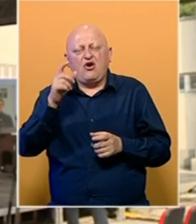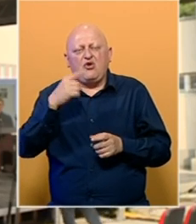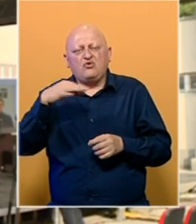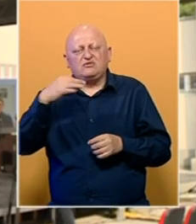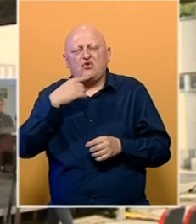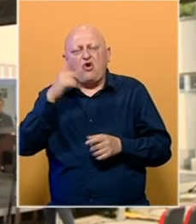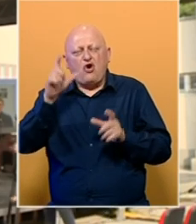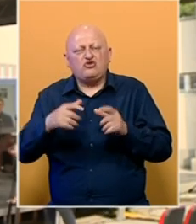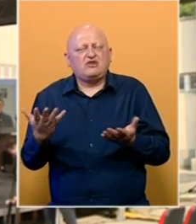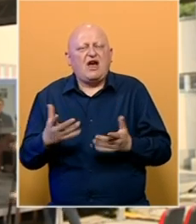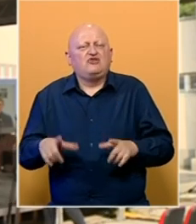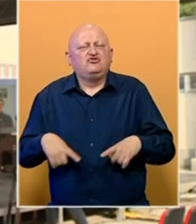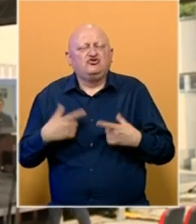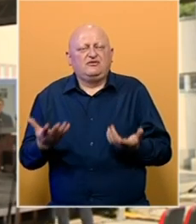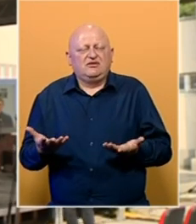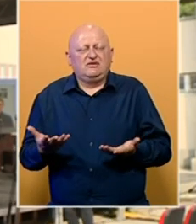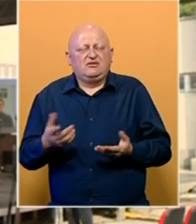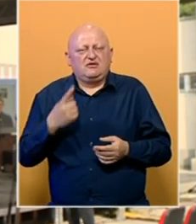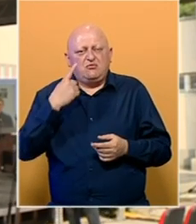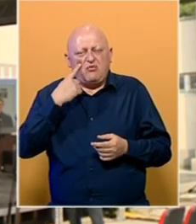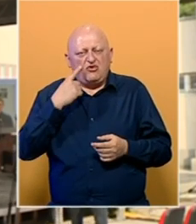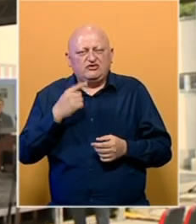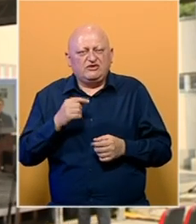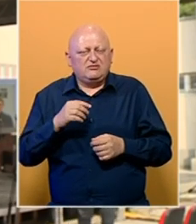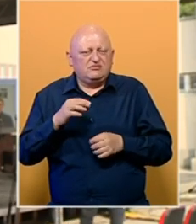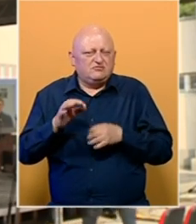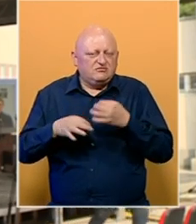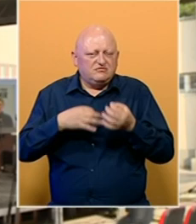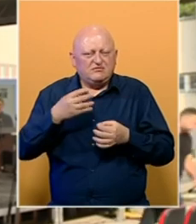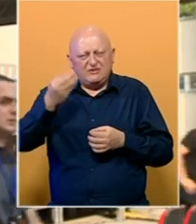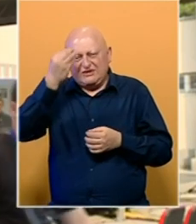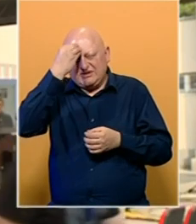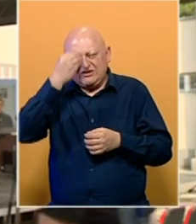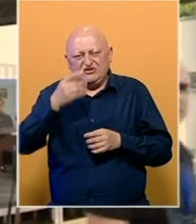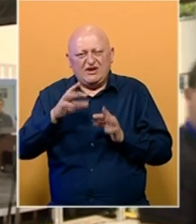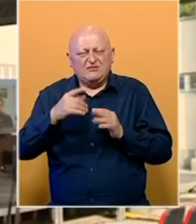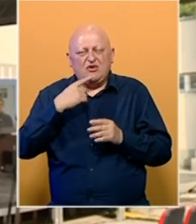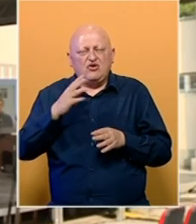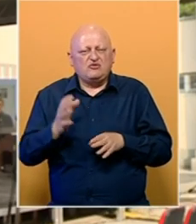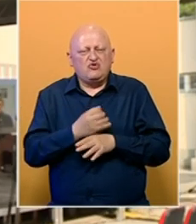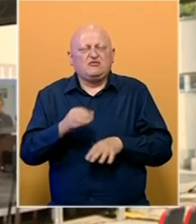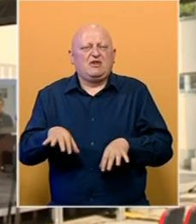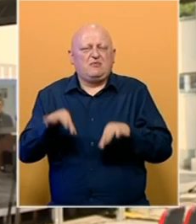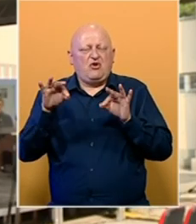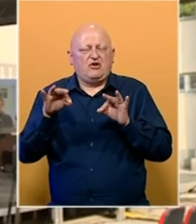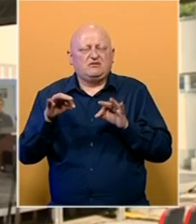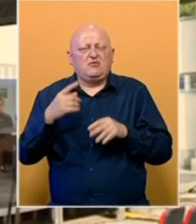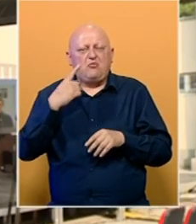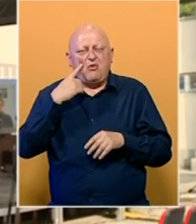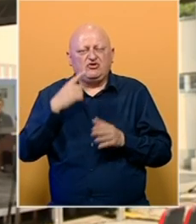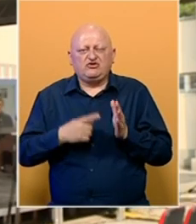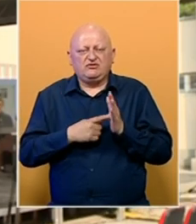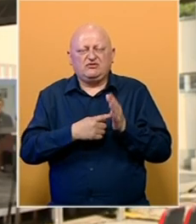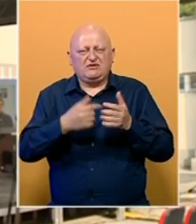su oni bili, kako su živjeli. Pokušali smo rekonstruirati sva sjećanja na Esmira koja smo uspjeli pronaći. Pokušali smo